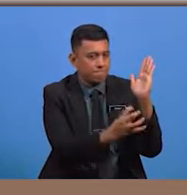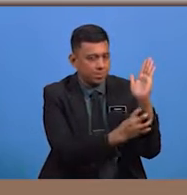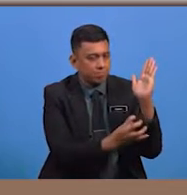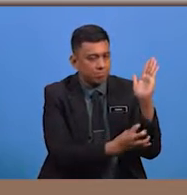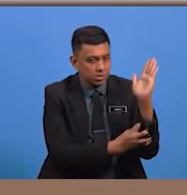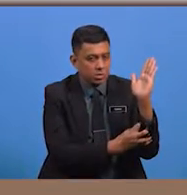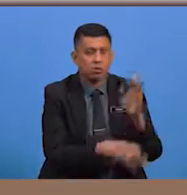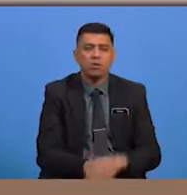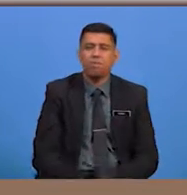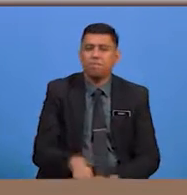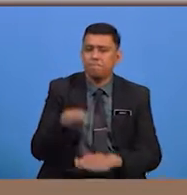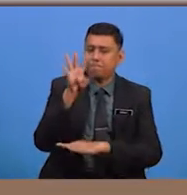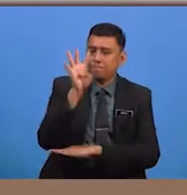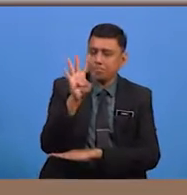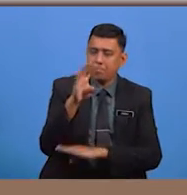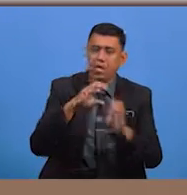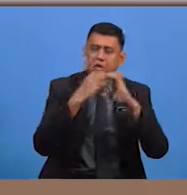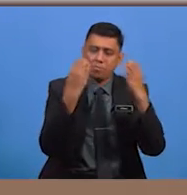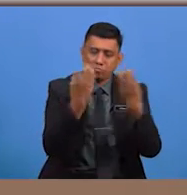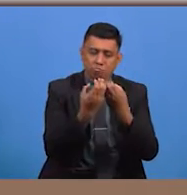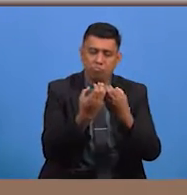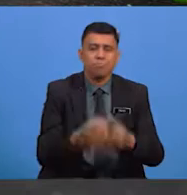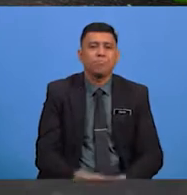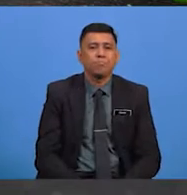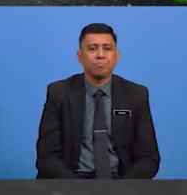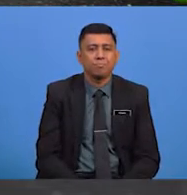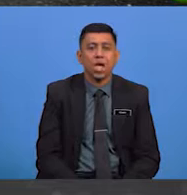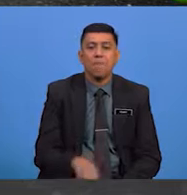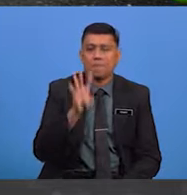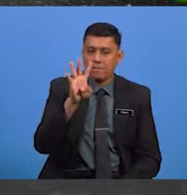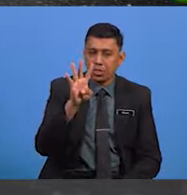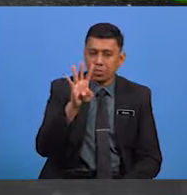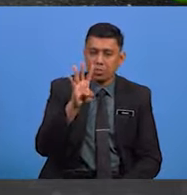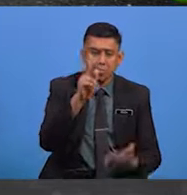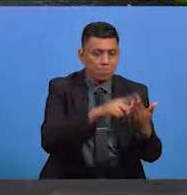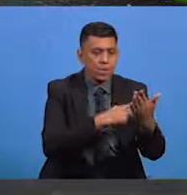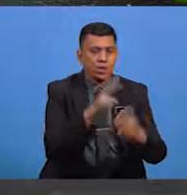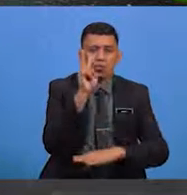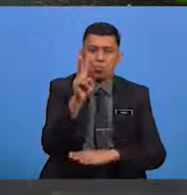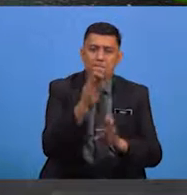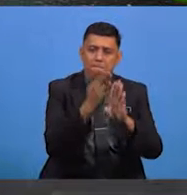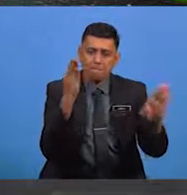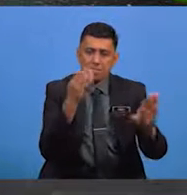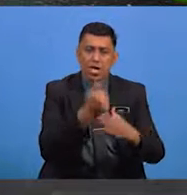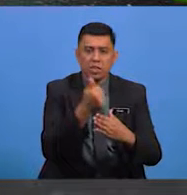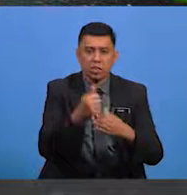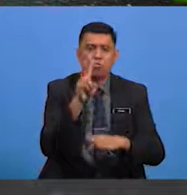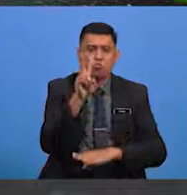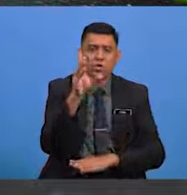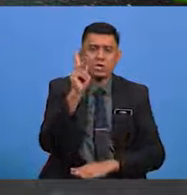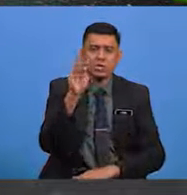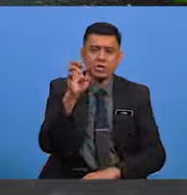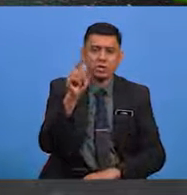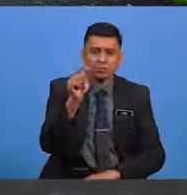terdiri daripada empat kumpulan Iaitu pertama, pantun dua baris atau dua kerat